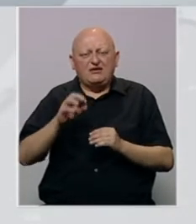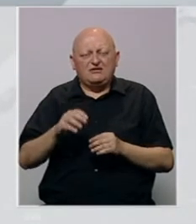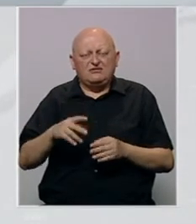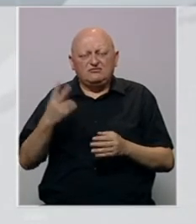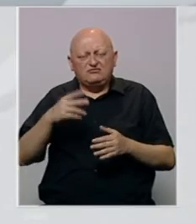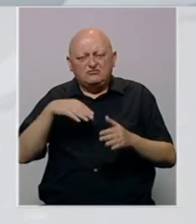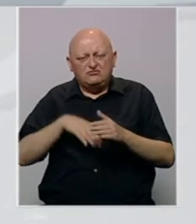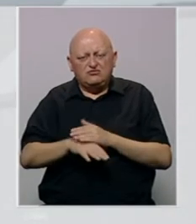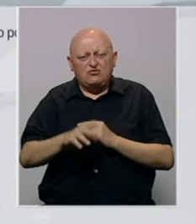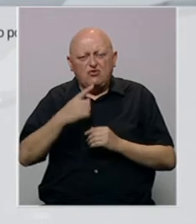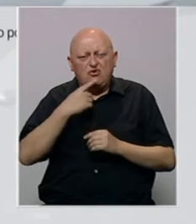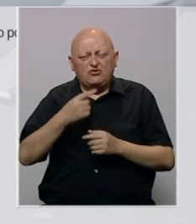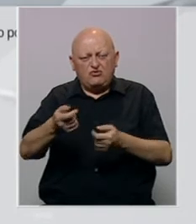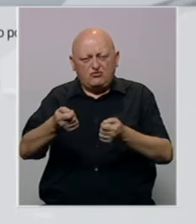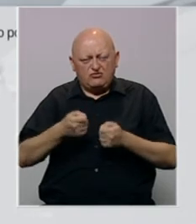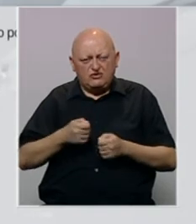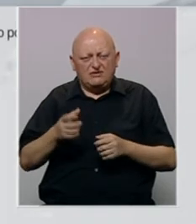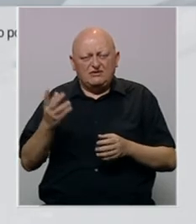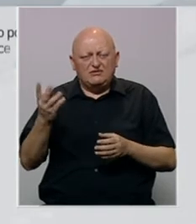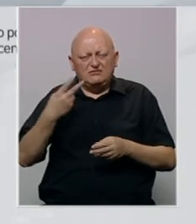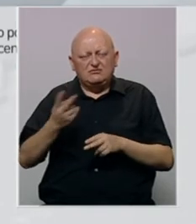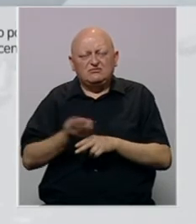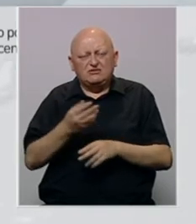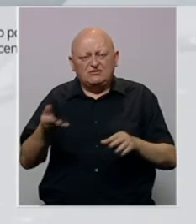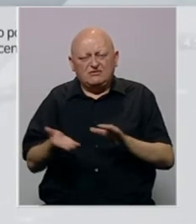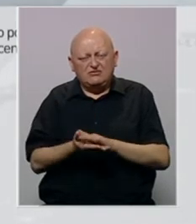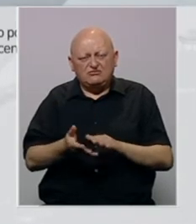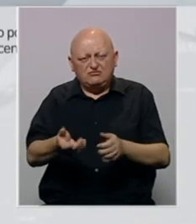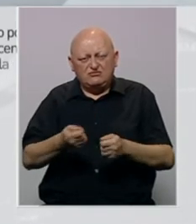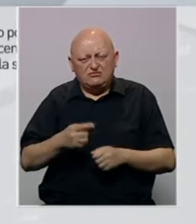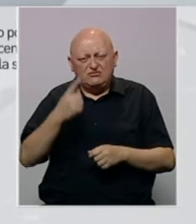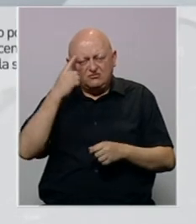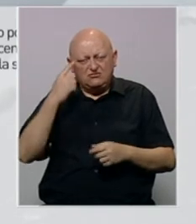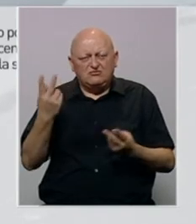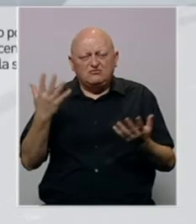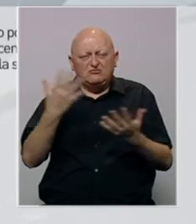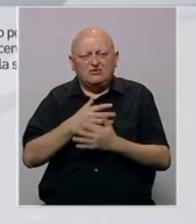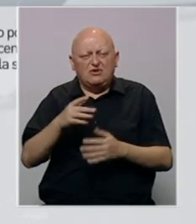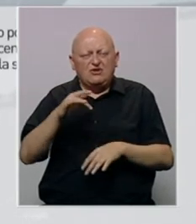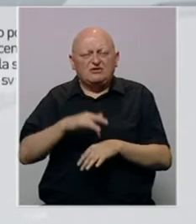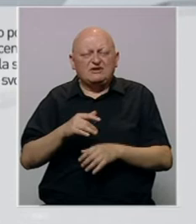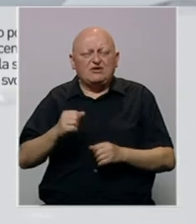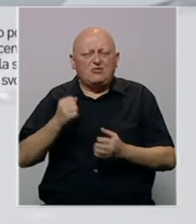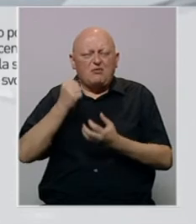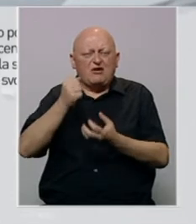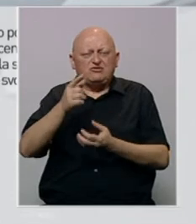deviznih rezervi u zemlji, odnosno povlačenje deviznih rezervi u BiH bi predstavljalo presedanu centralnom bankarstvu.